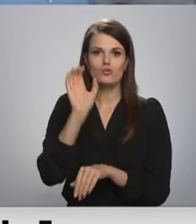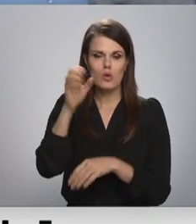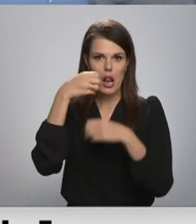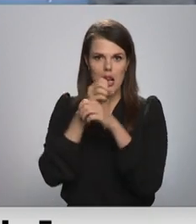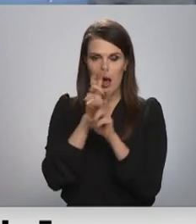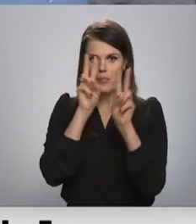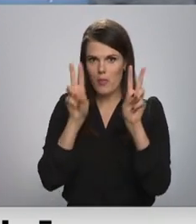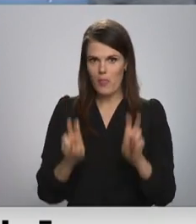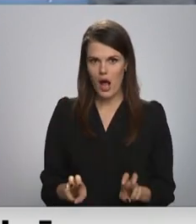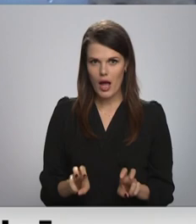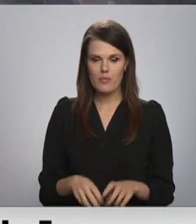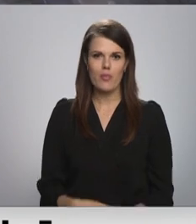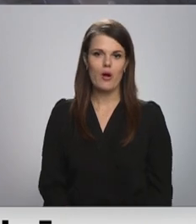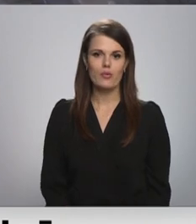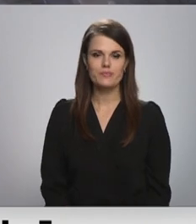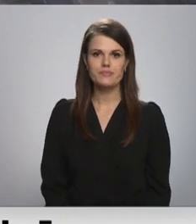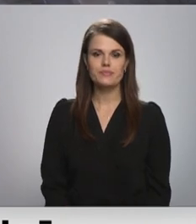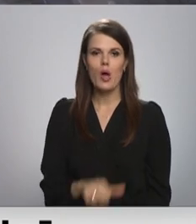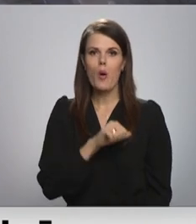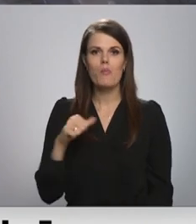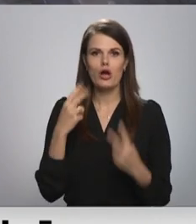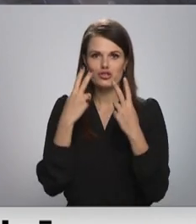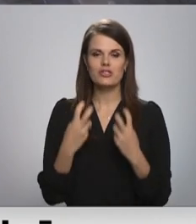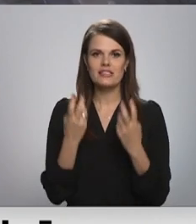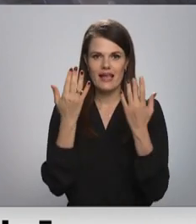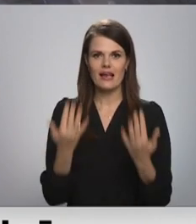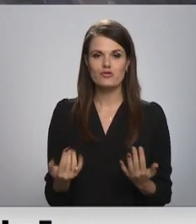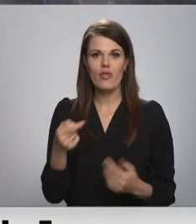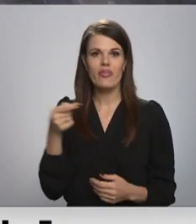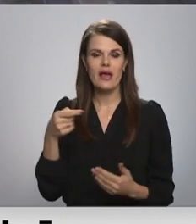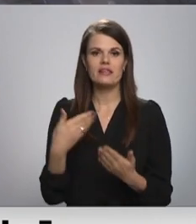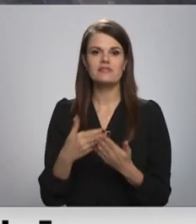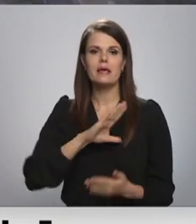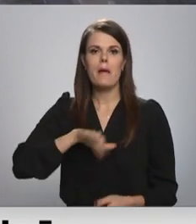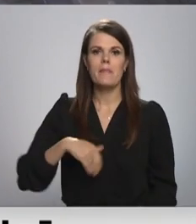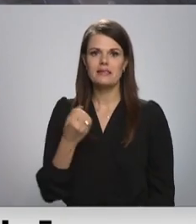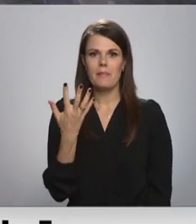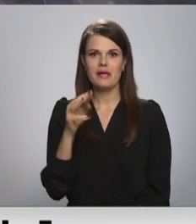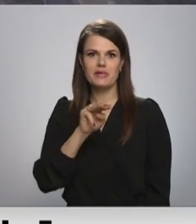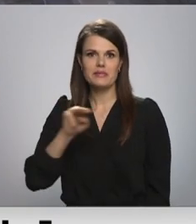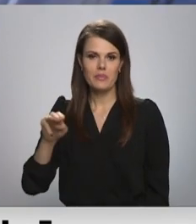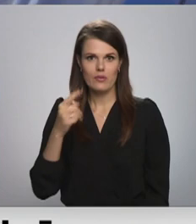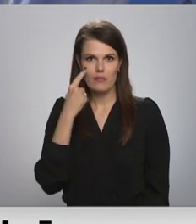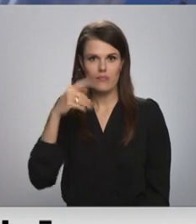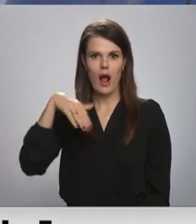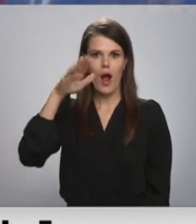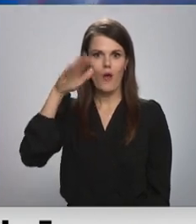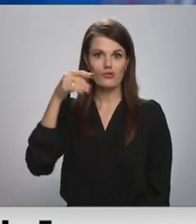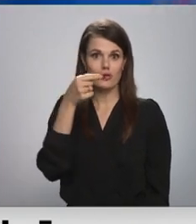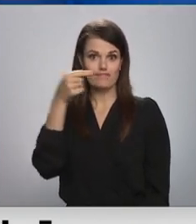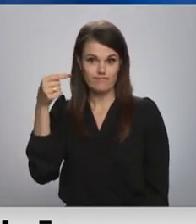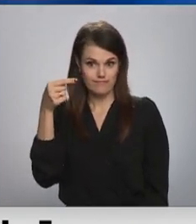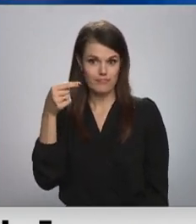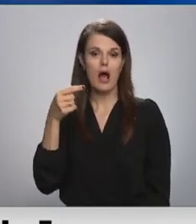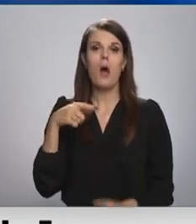laboratoriskai pārbaudēji. Paštesta rezultāts ir negatīvs, ja pēc 15 minūtēm iekrāsojas augšējā līnija.